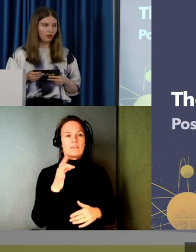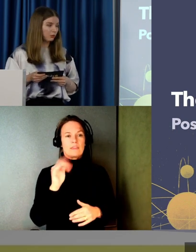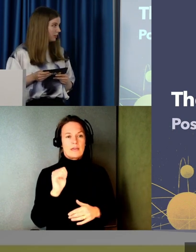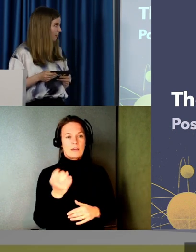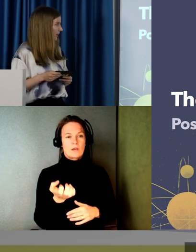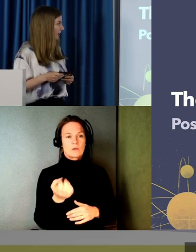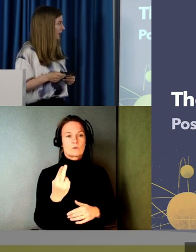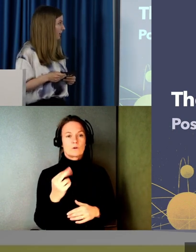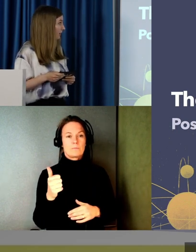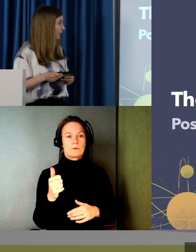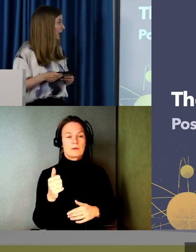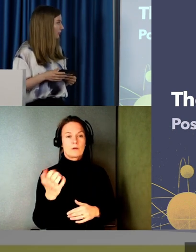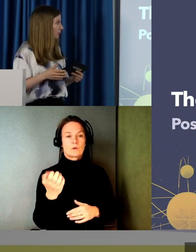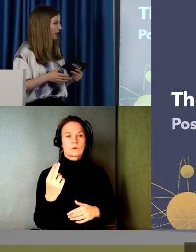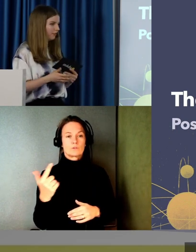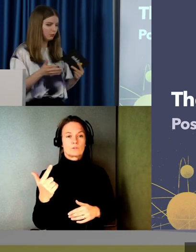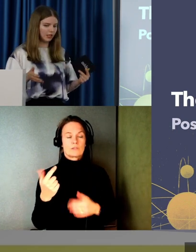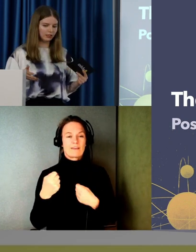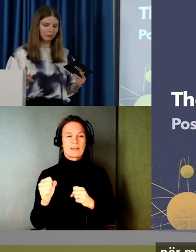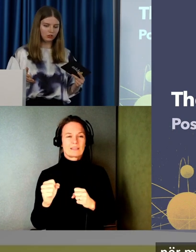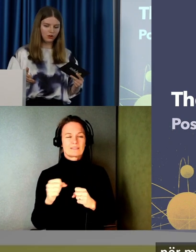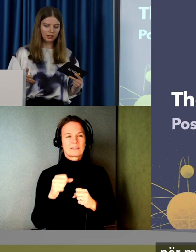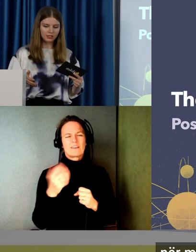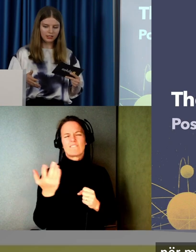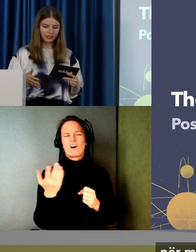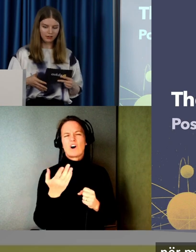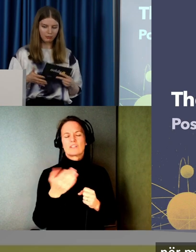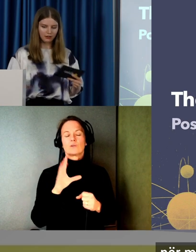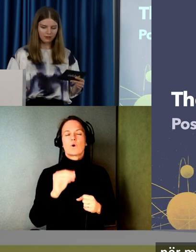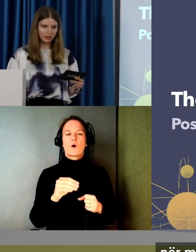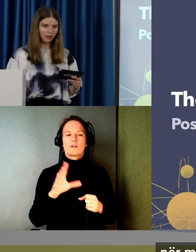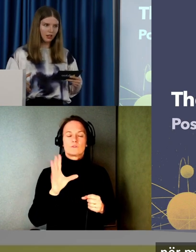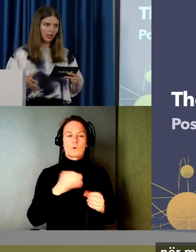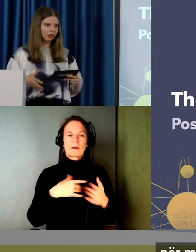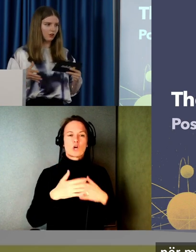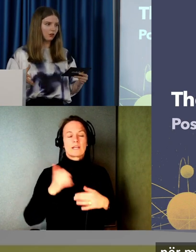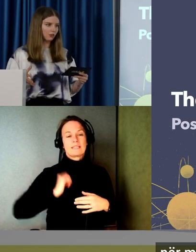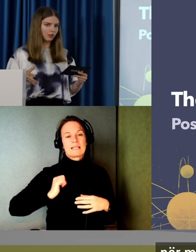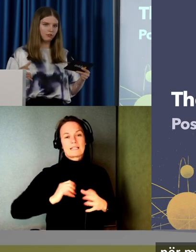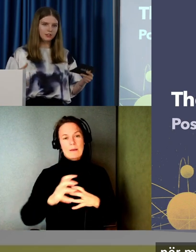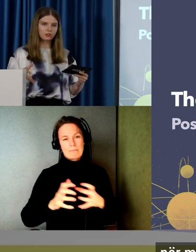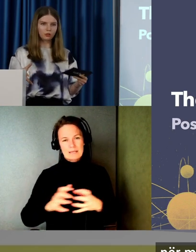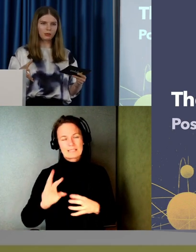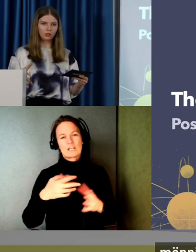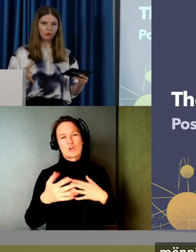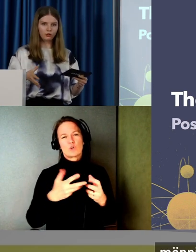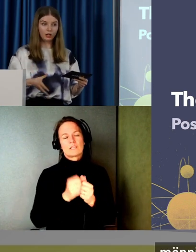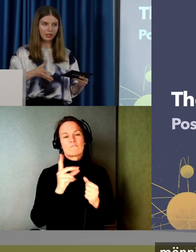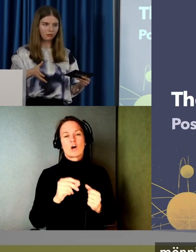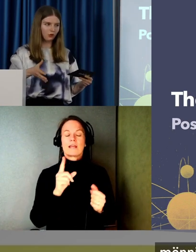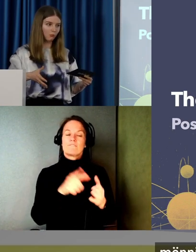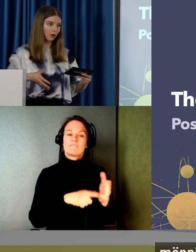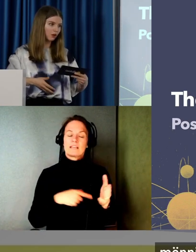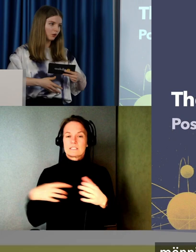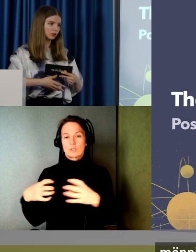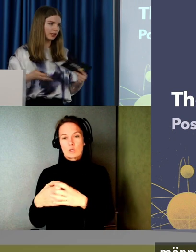The curb cut effect är namnet på det här fenomenet. När man gör en tillgänglighetsanpassning. Eller gör någonting för en viss grupp människor. Får göra